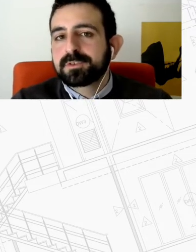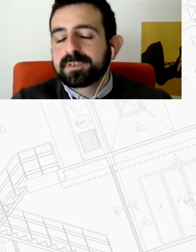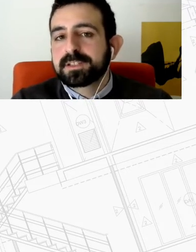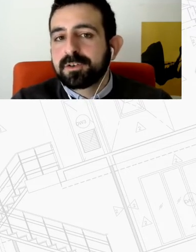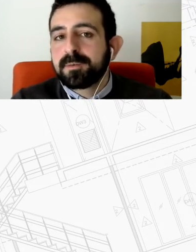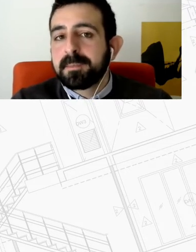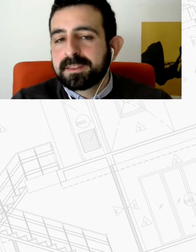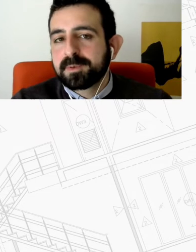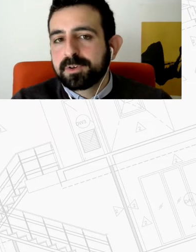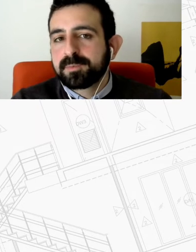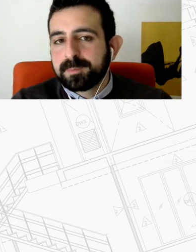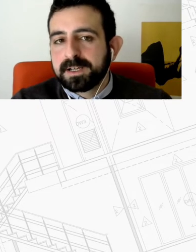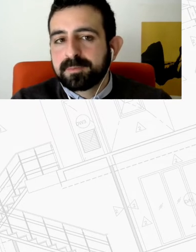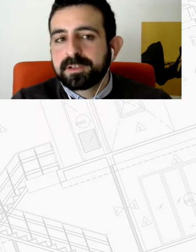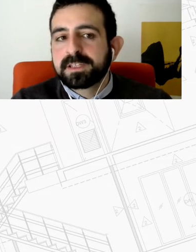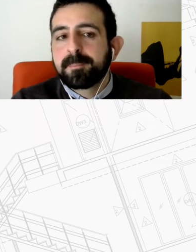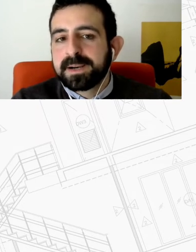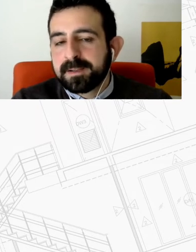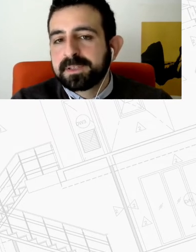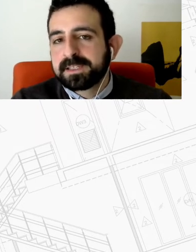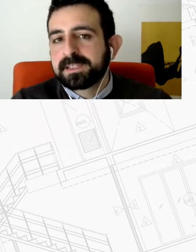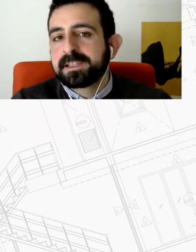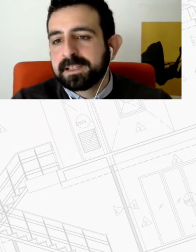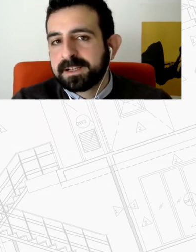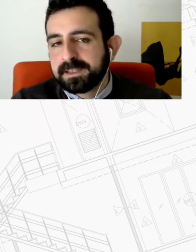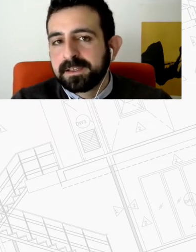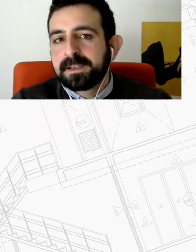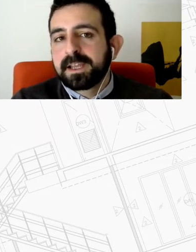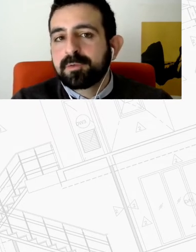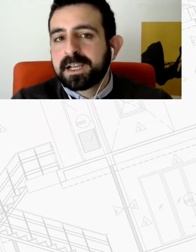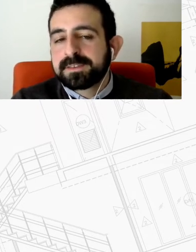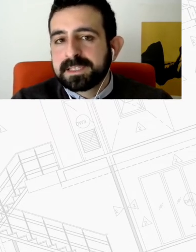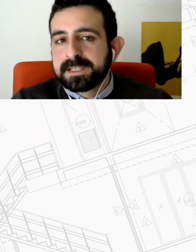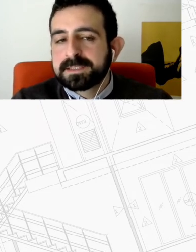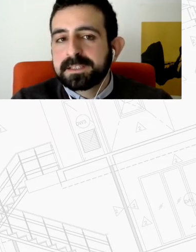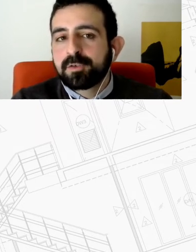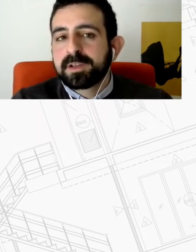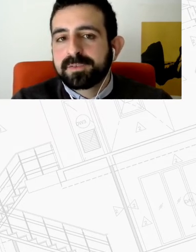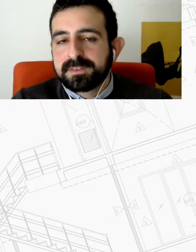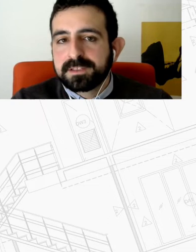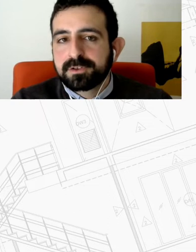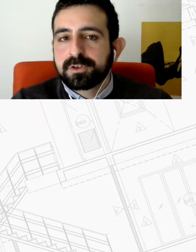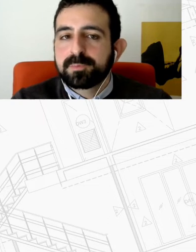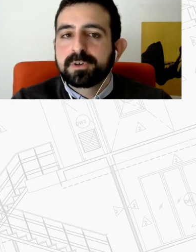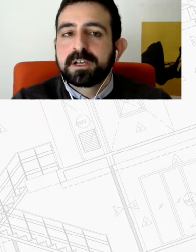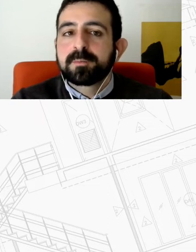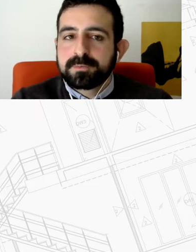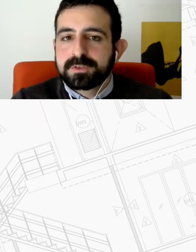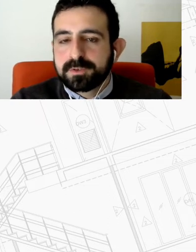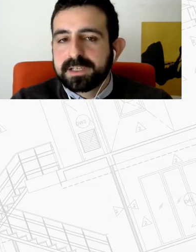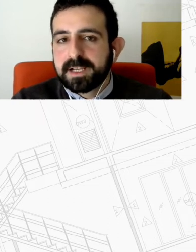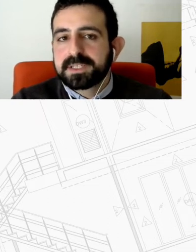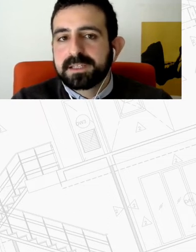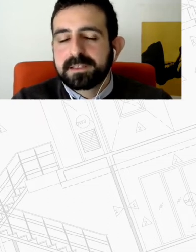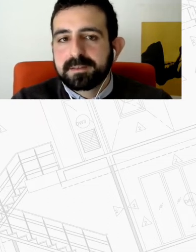εμάς νομίζω το βασικό μάθημα που έχουμε να πάρουμε είναι ότι πρέπει να γίνει η αρχή έχουμε καθυστερήσει έχουμε αφαιθεί στον τρόπο που